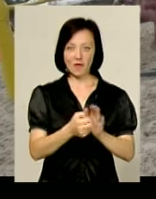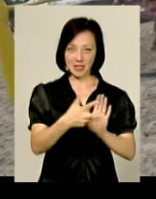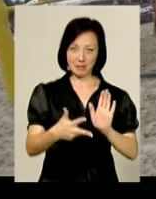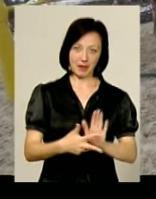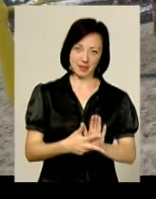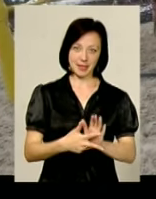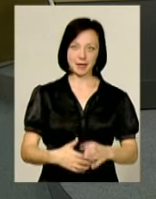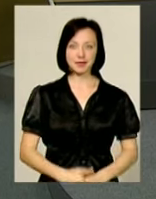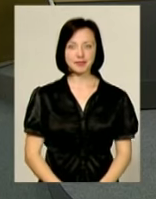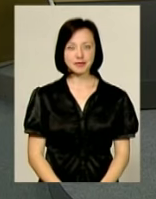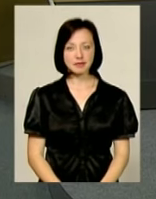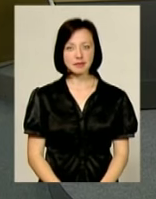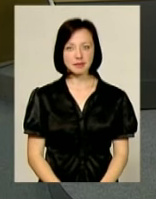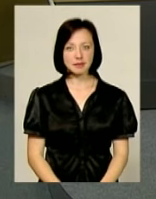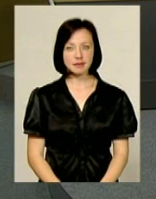років.